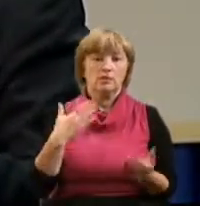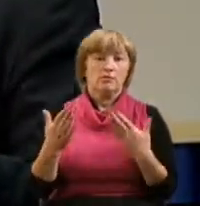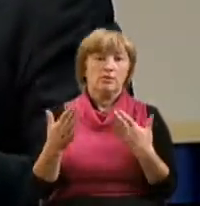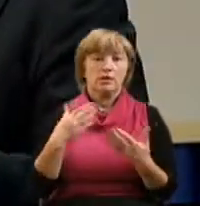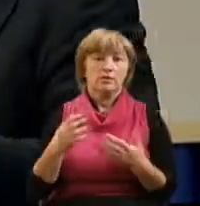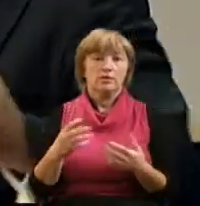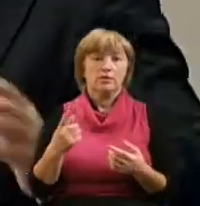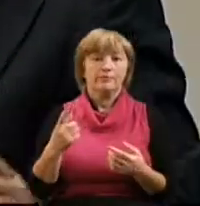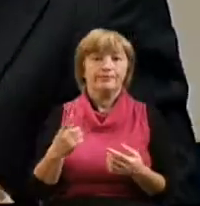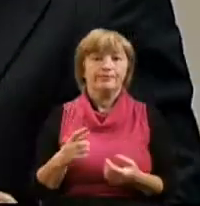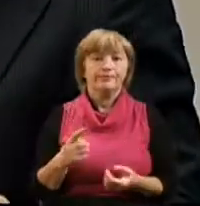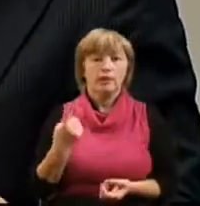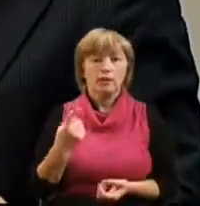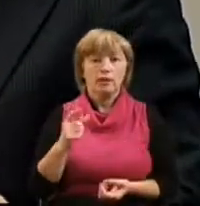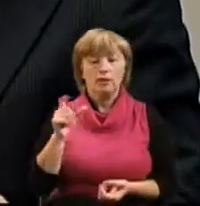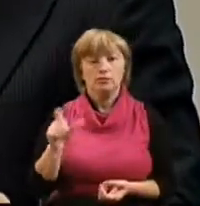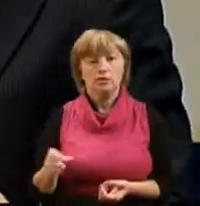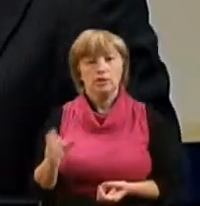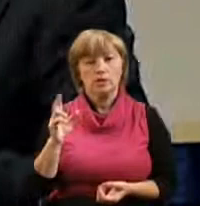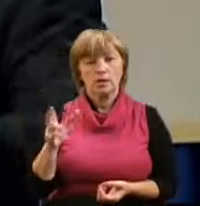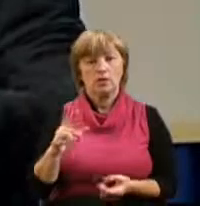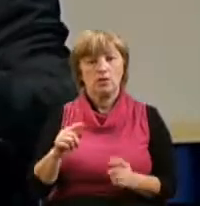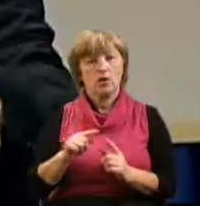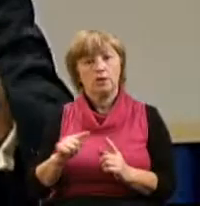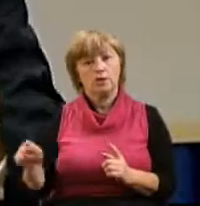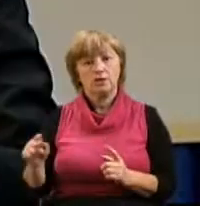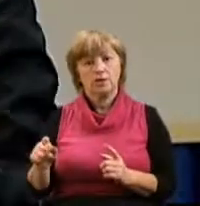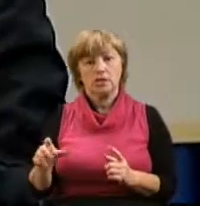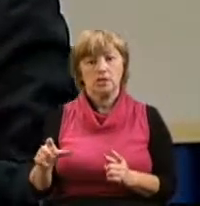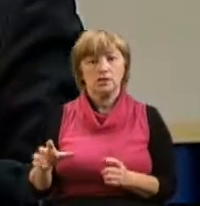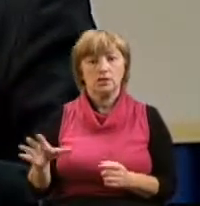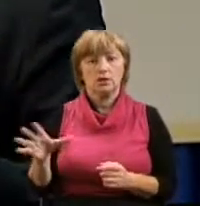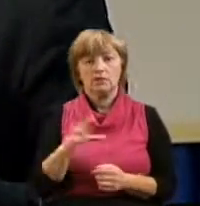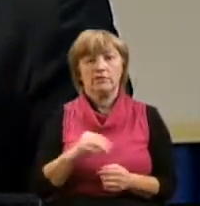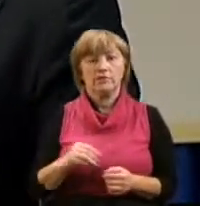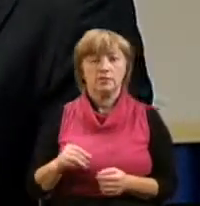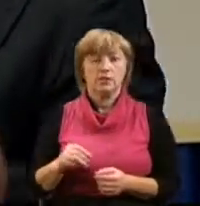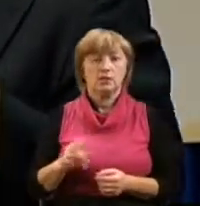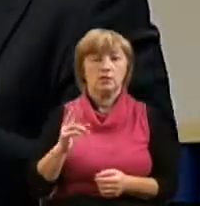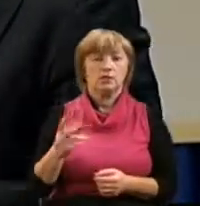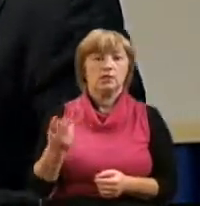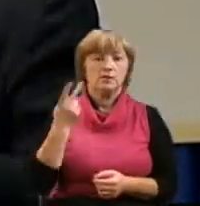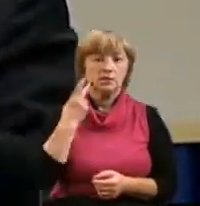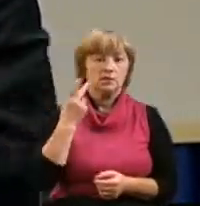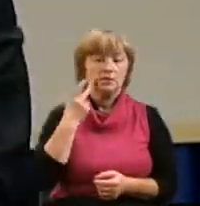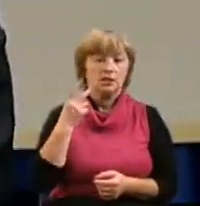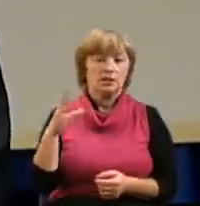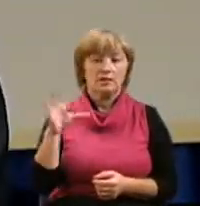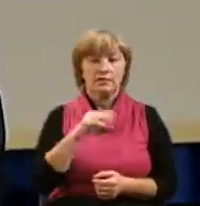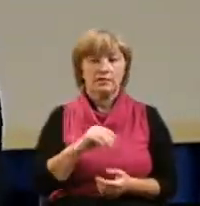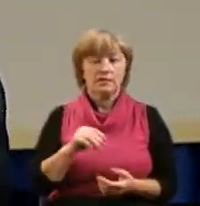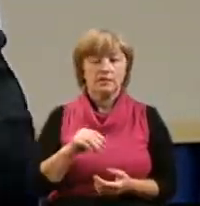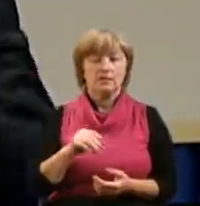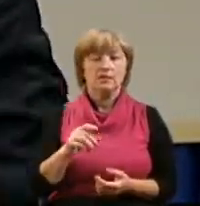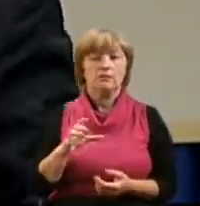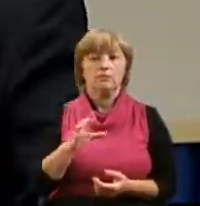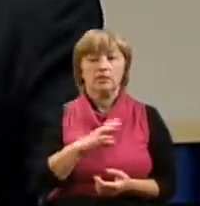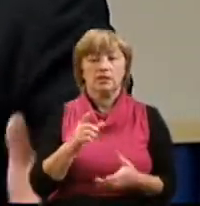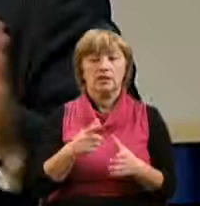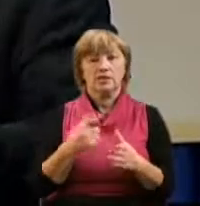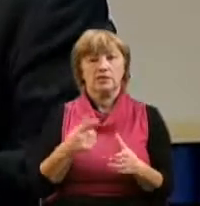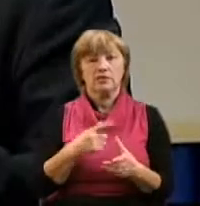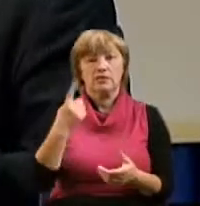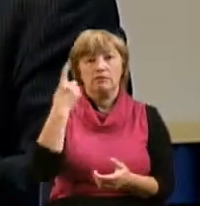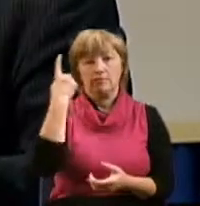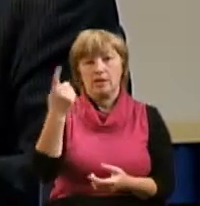большей степени об одном человеке, который отличался со всех, который всегда во всех перечислениях был назван первым.